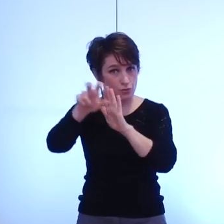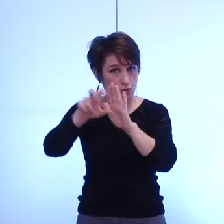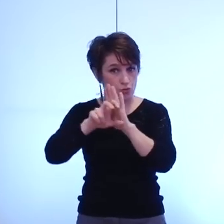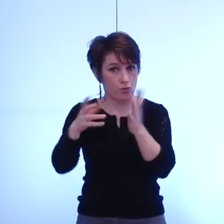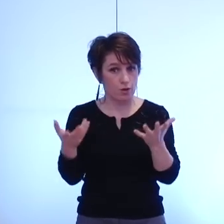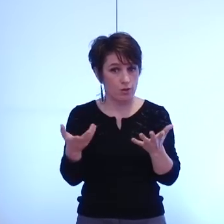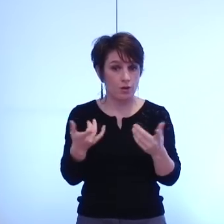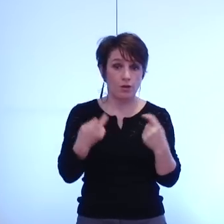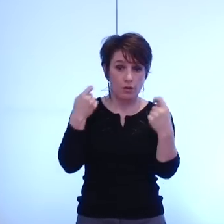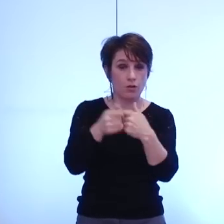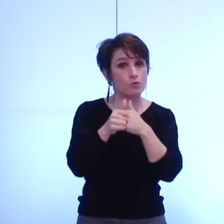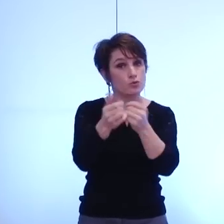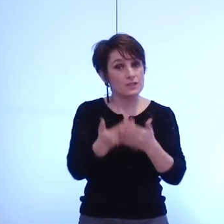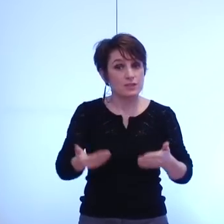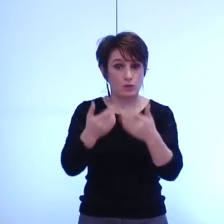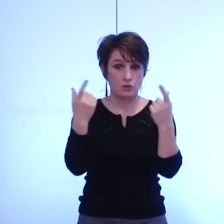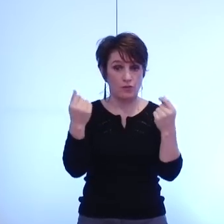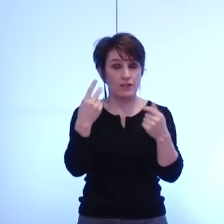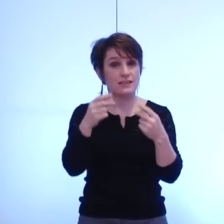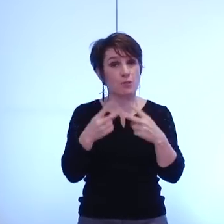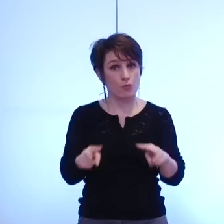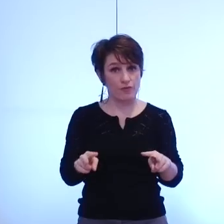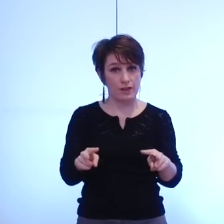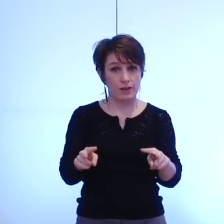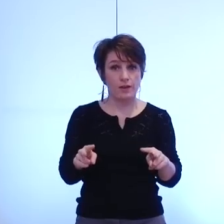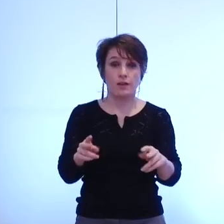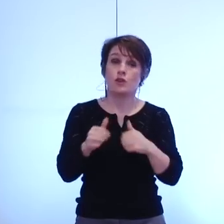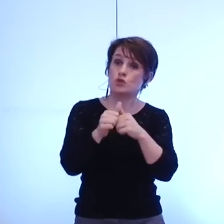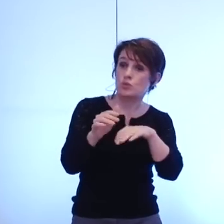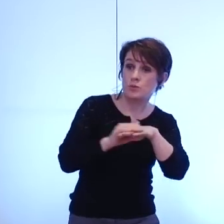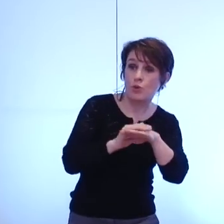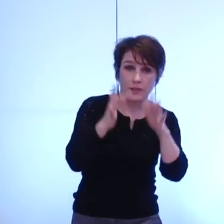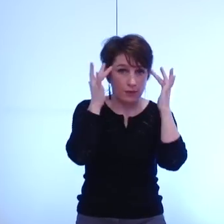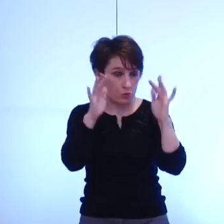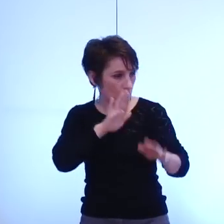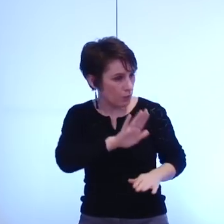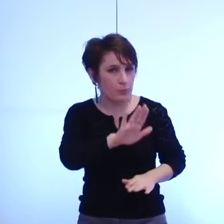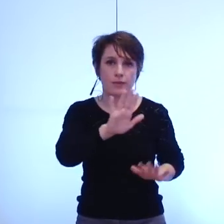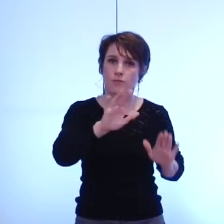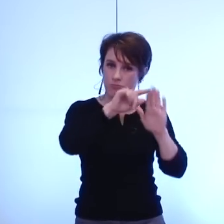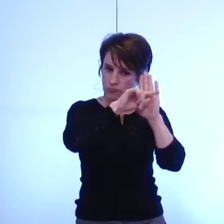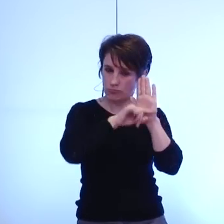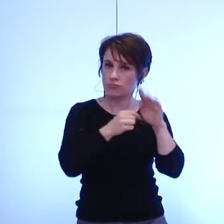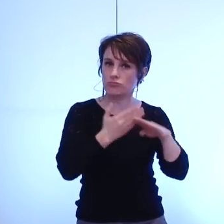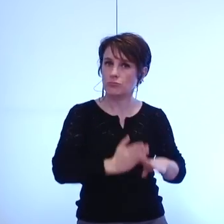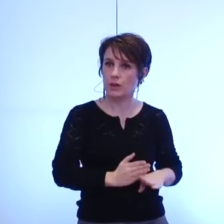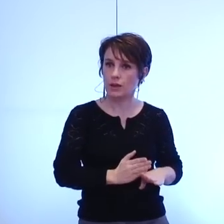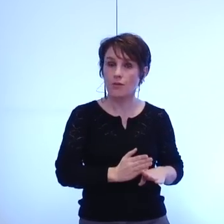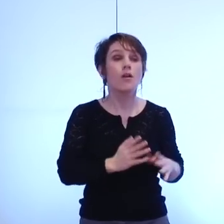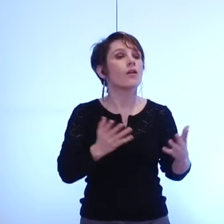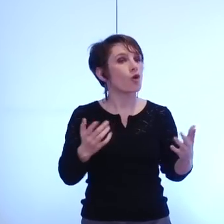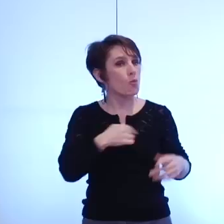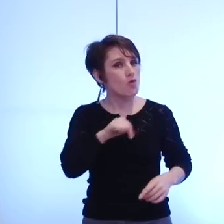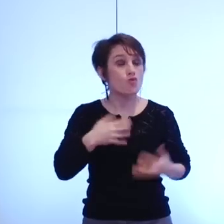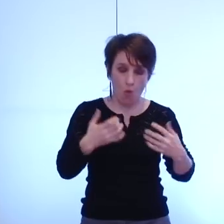ce cadre croise les orientations politiques de politique culturelle et les valeurs qui le sous-tendent le débat et la